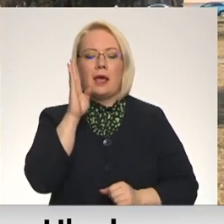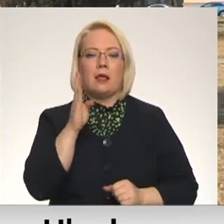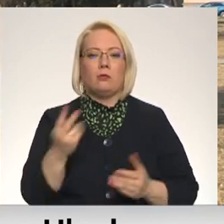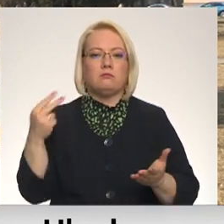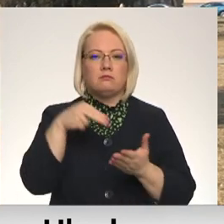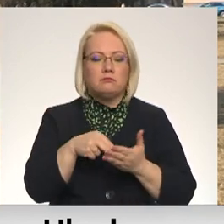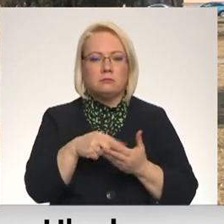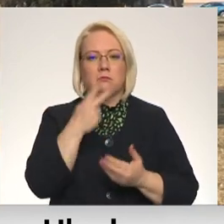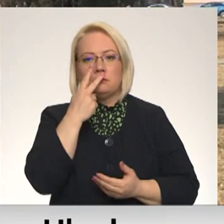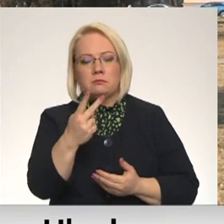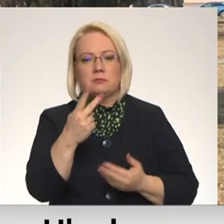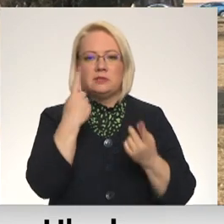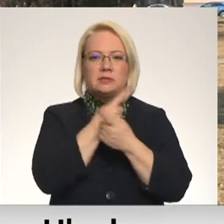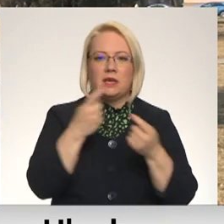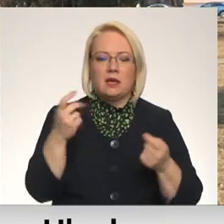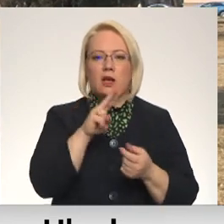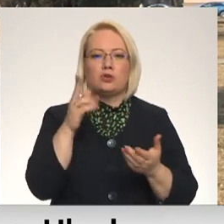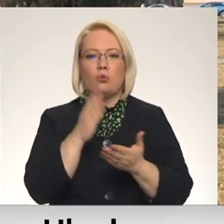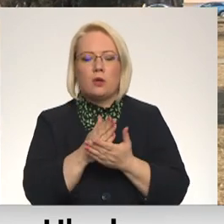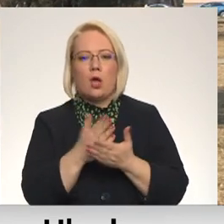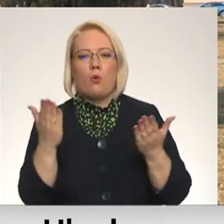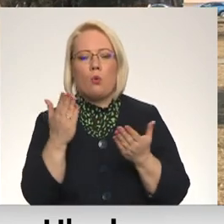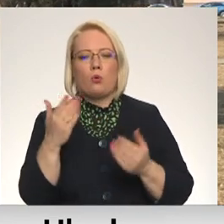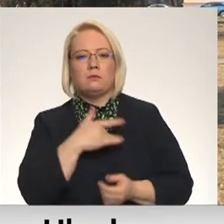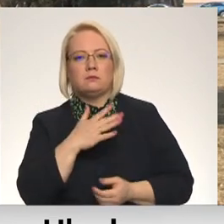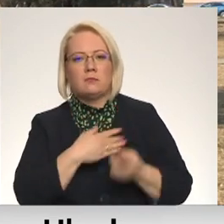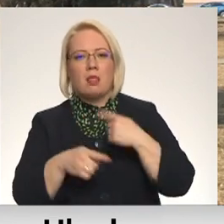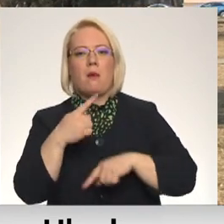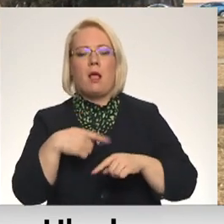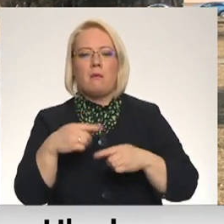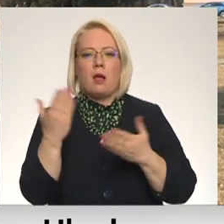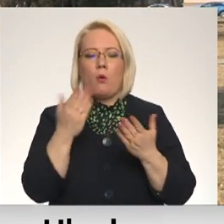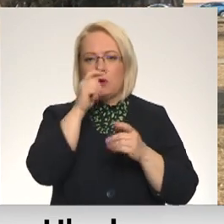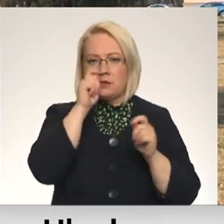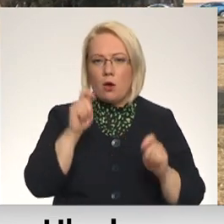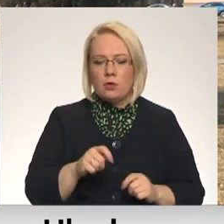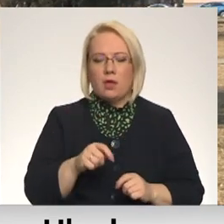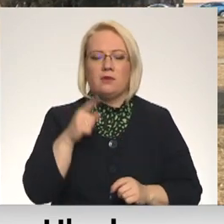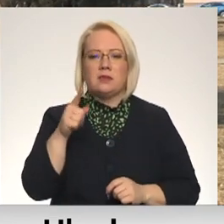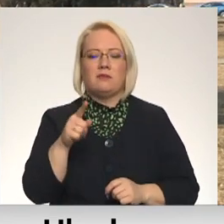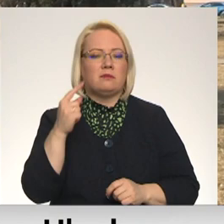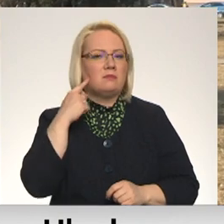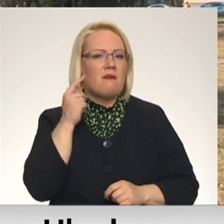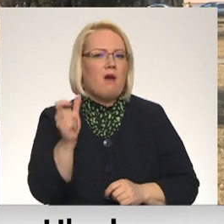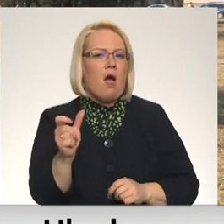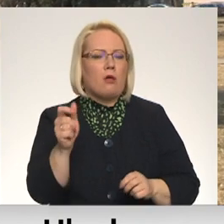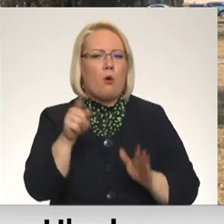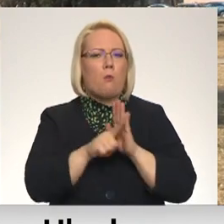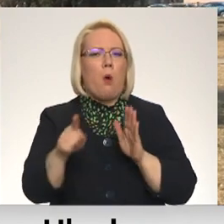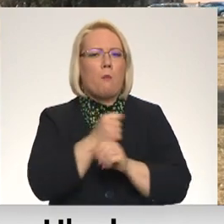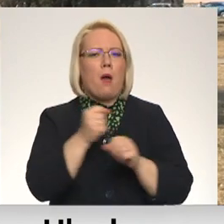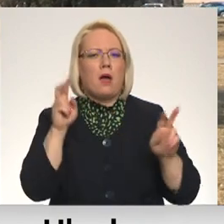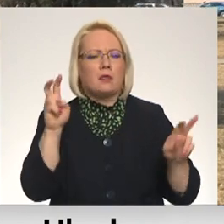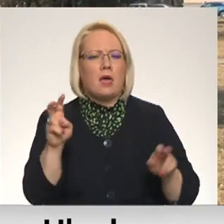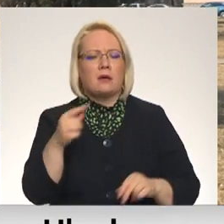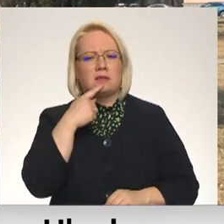pārbaudām ziņas un kas notiek, kas ir atgūts un vai kas ir zaudēts. Un šī sieviete dzirdot vārdu bombardē jautāja – sakiet, sakiet, kas